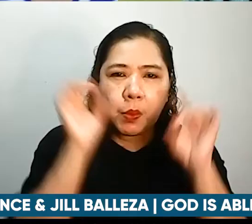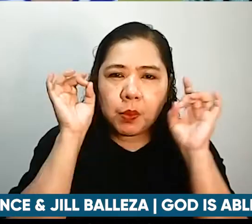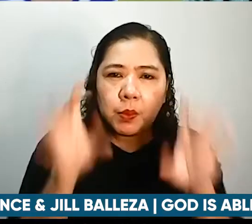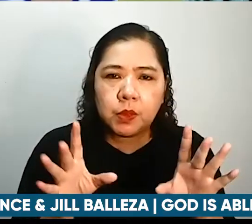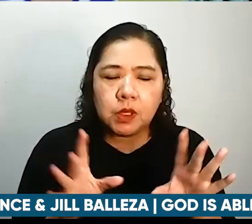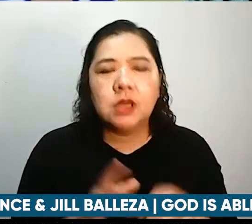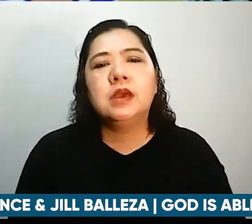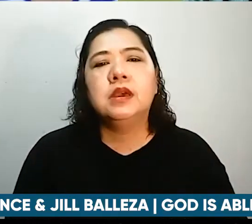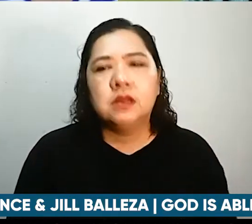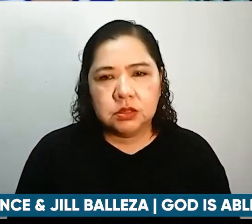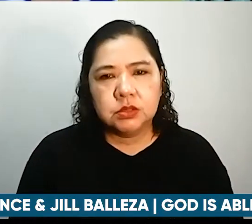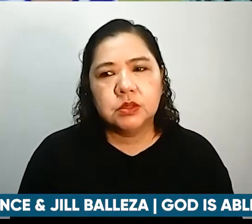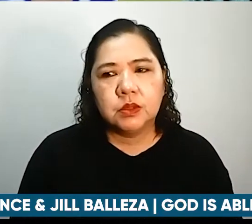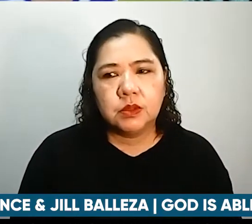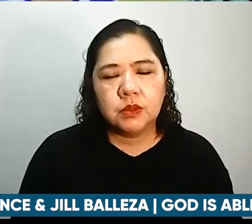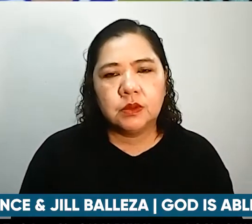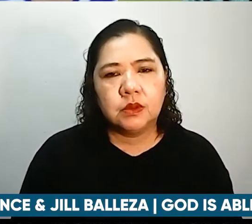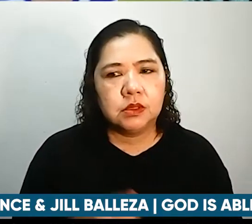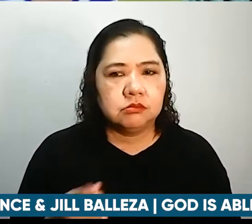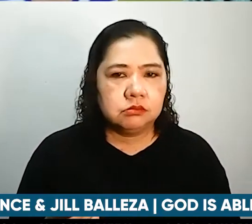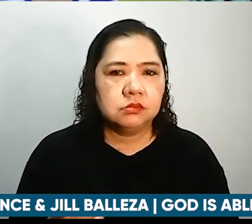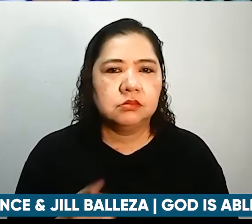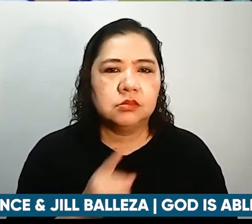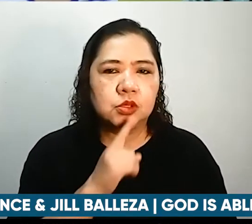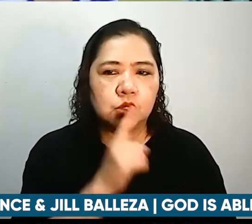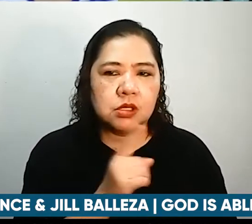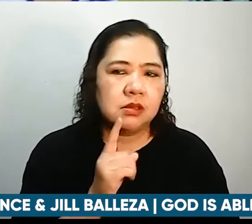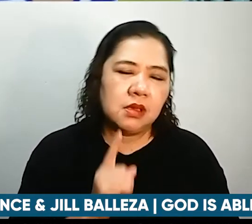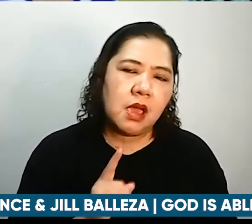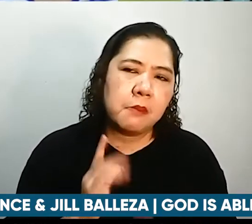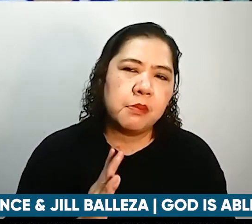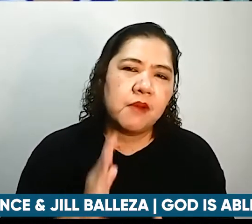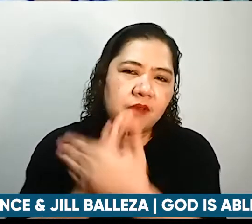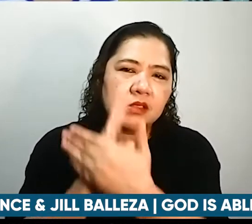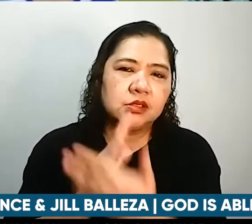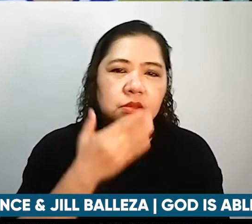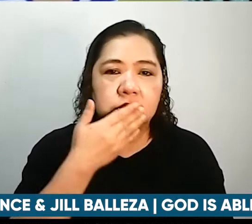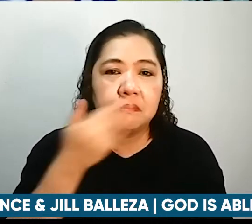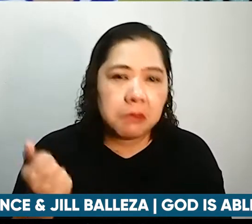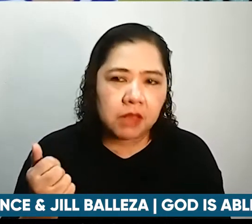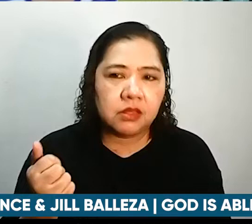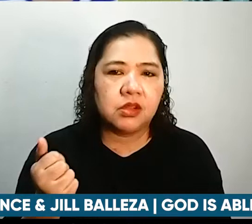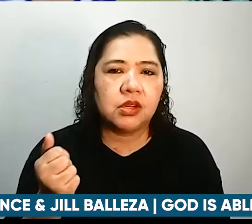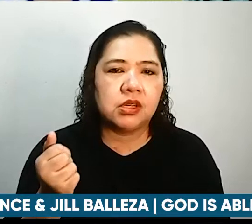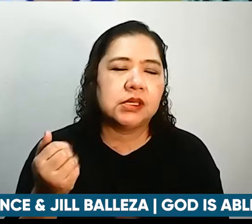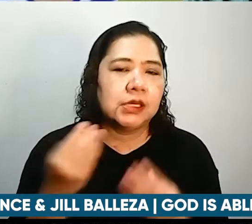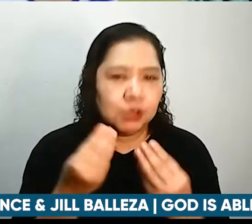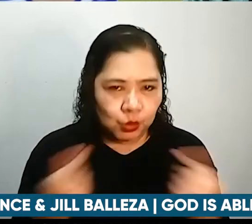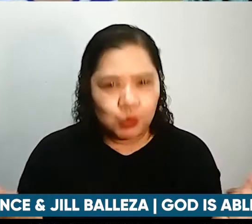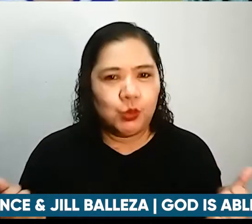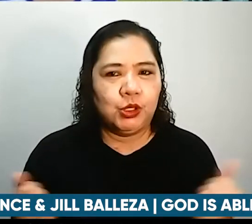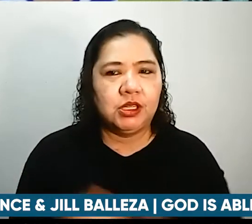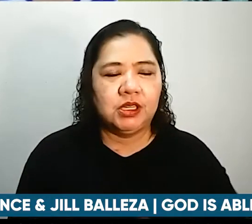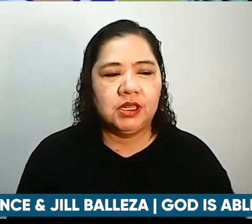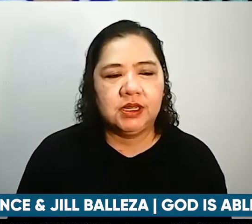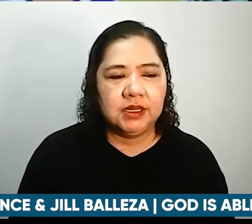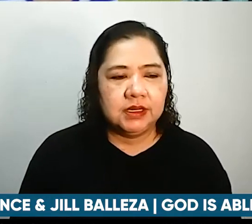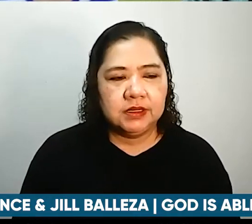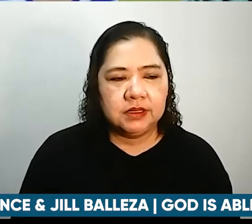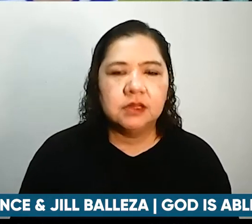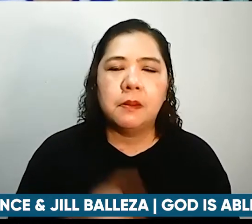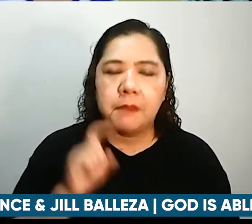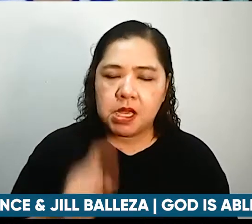Kaya ho, sabi nga ho, prevention is better than cure. Pangalagaan po natin ang katawan natin. Lalo na po, kung tayo po ay